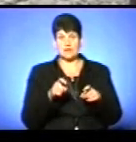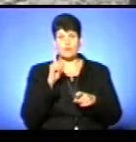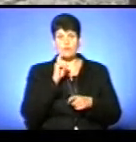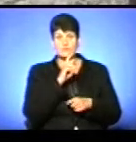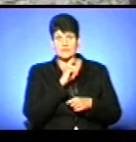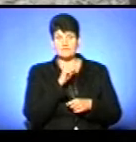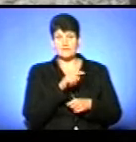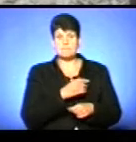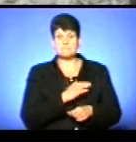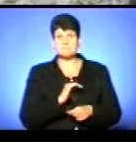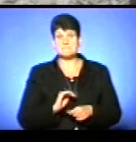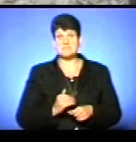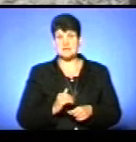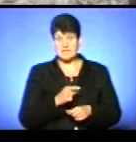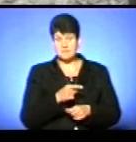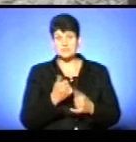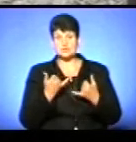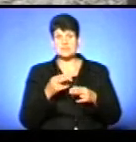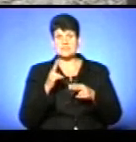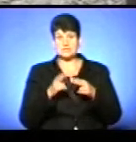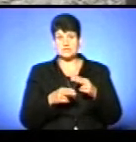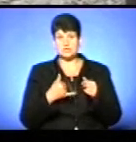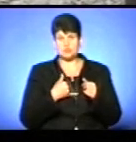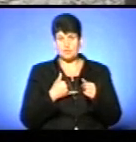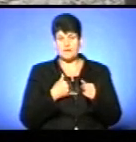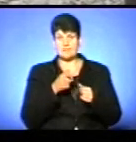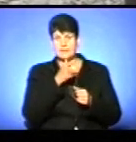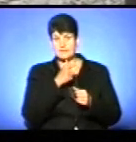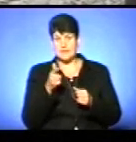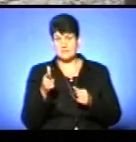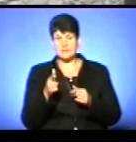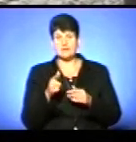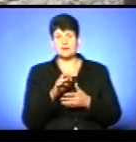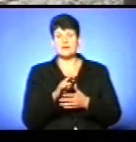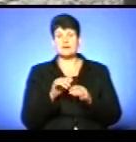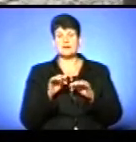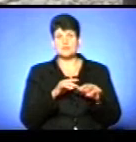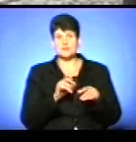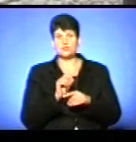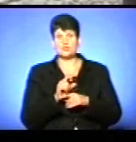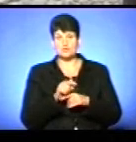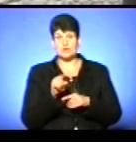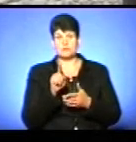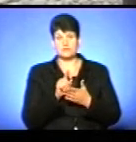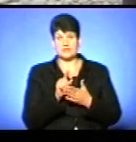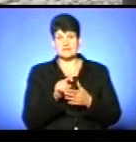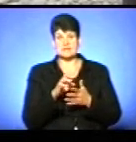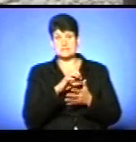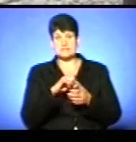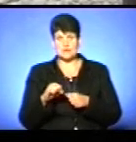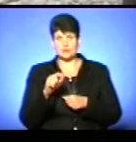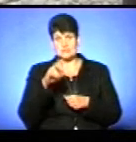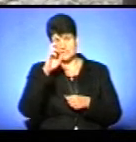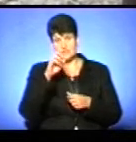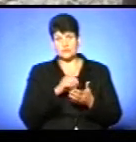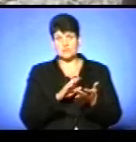мене підприємець. І от сьогодні в мене закінчується термін дії доручення, я повинна його тут зняти з державної реєстрації